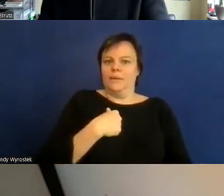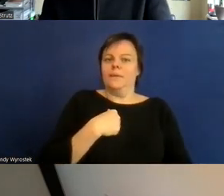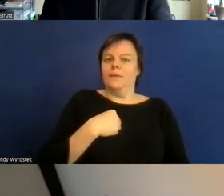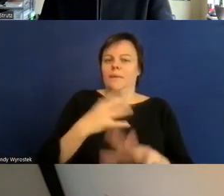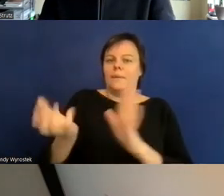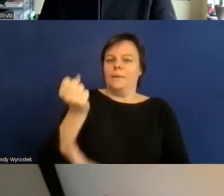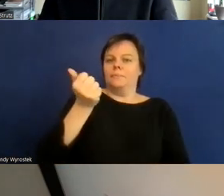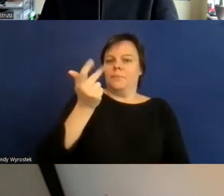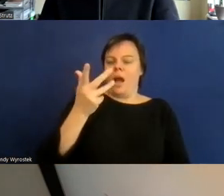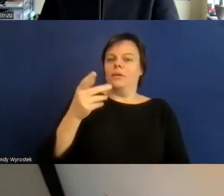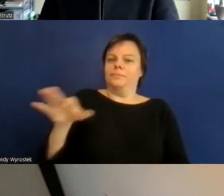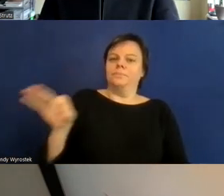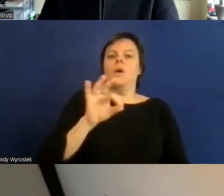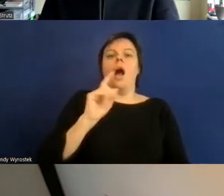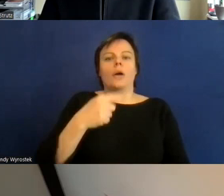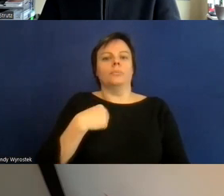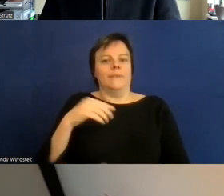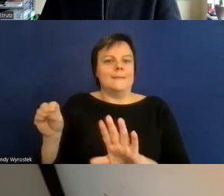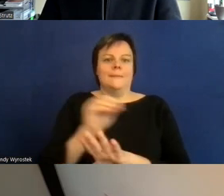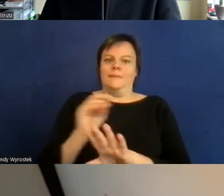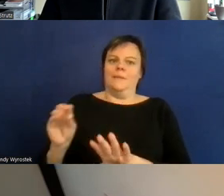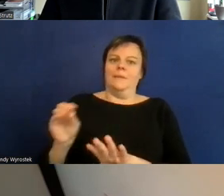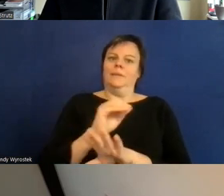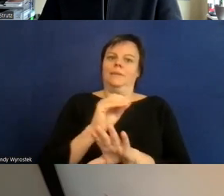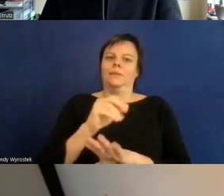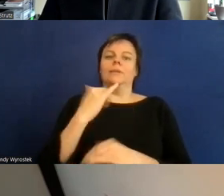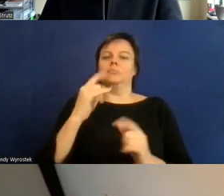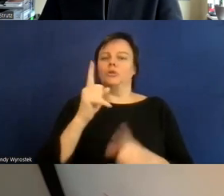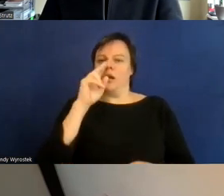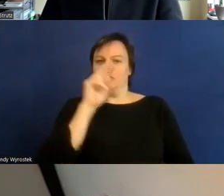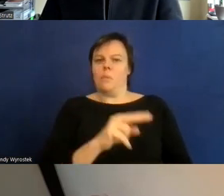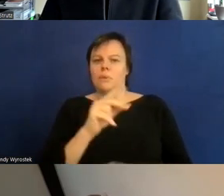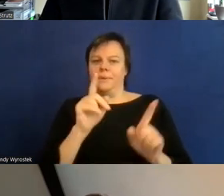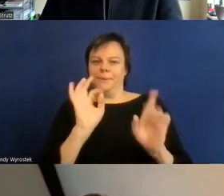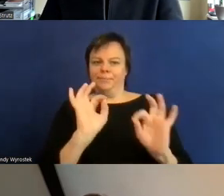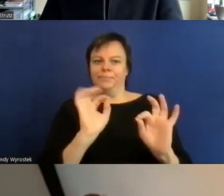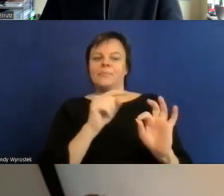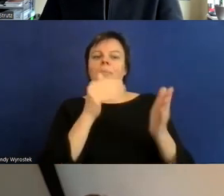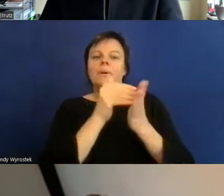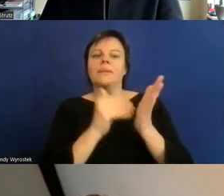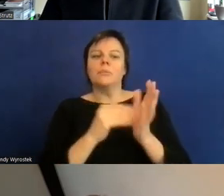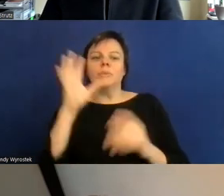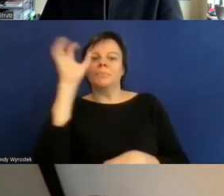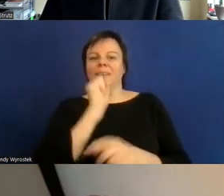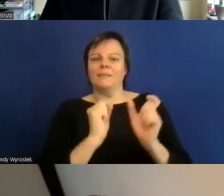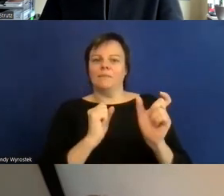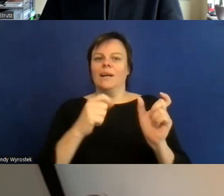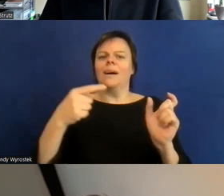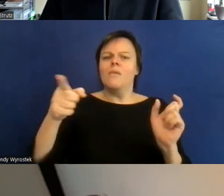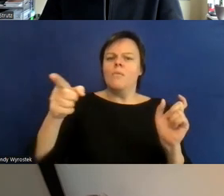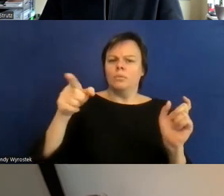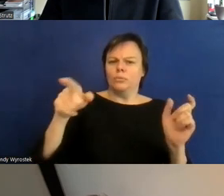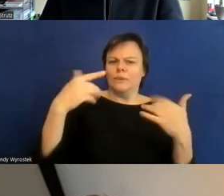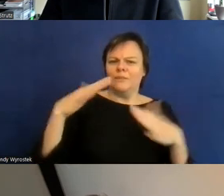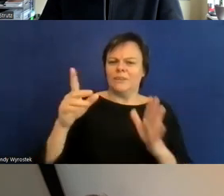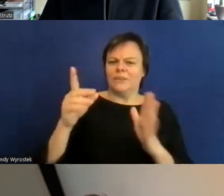Behinderungsbegriff Gregor du hast ja auch definiert was Behinderung vom Gesetz hier heißt und dann auch die UN Konvention und